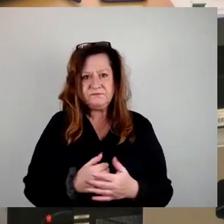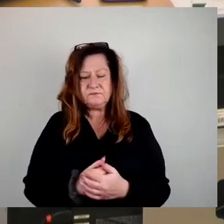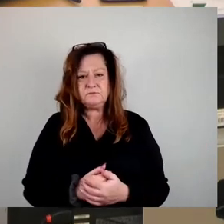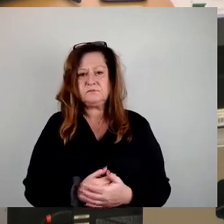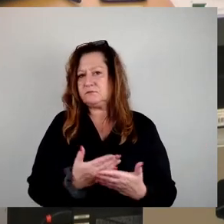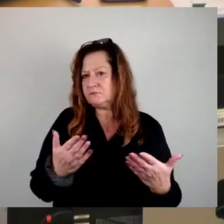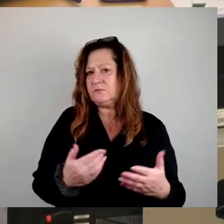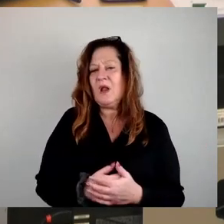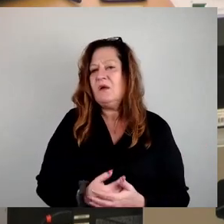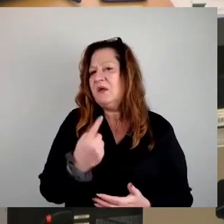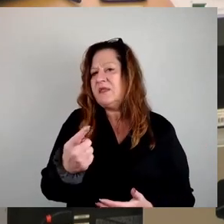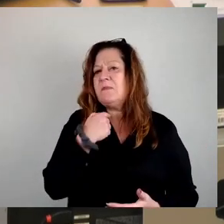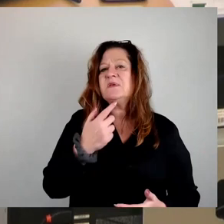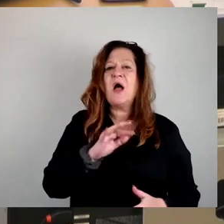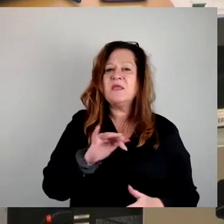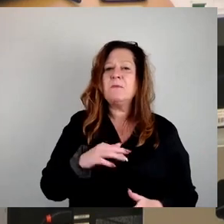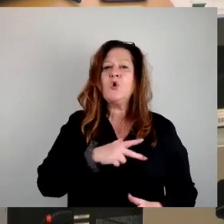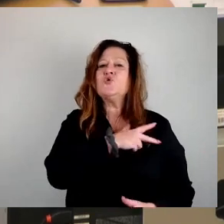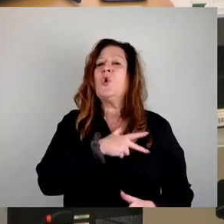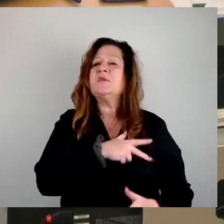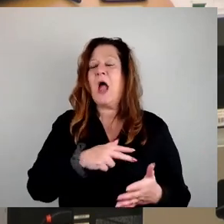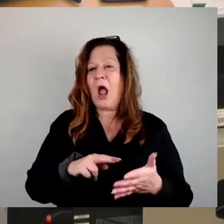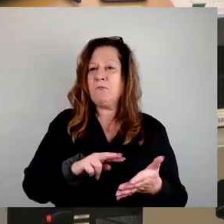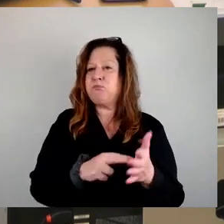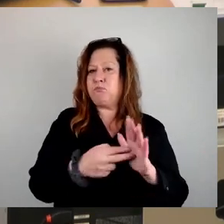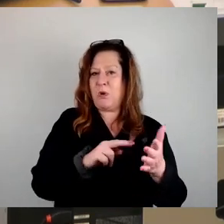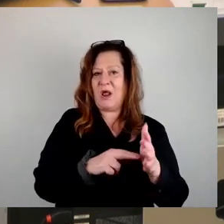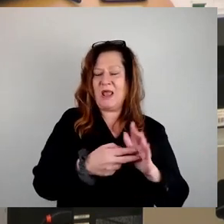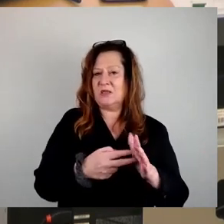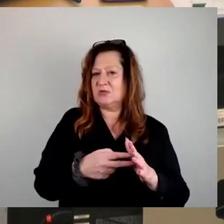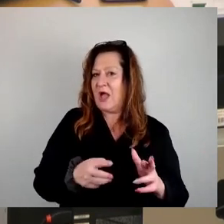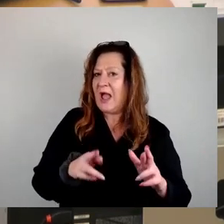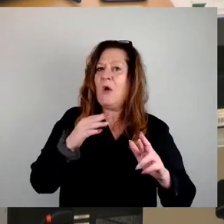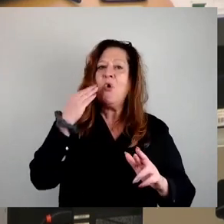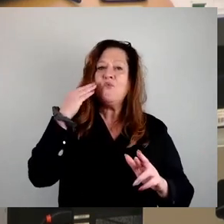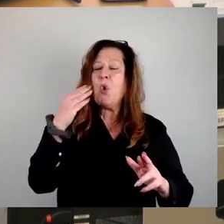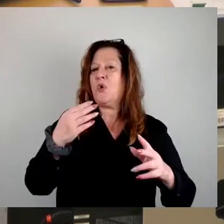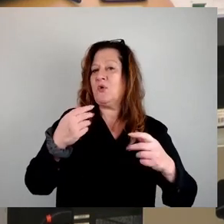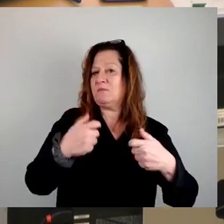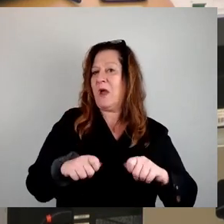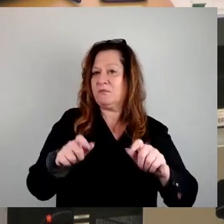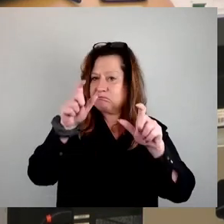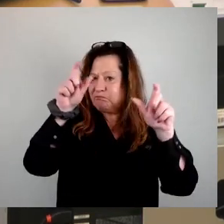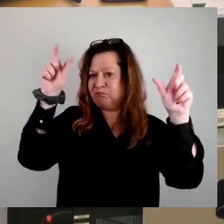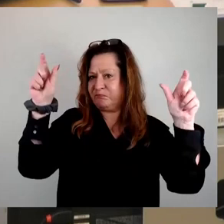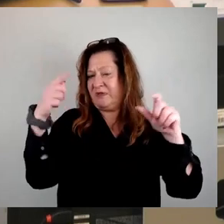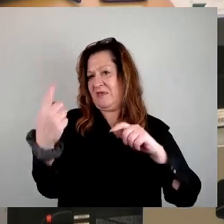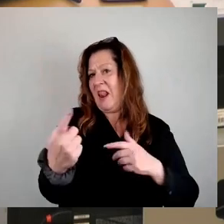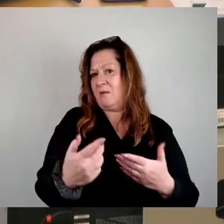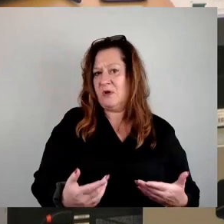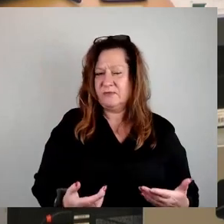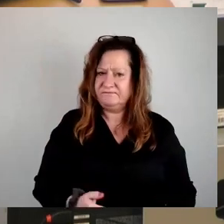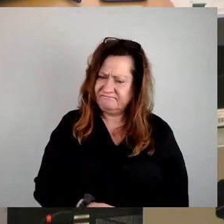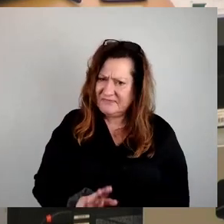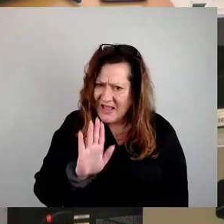sozialpolitischer respektive wohnungsbaupolitischer Expertise ausgestattet. Also Ihr Beitrag